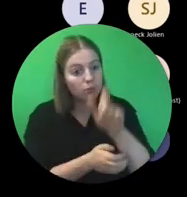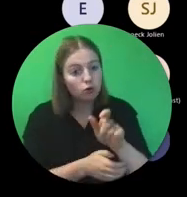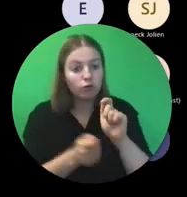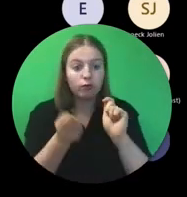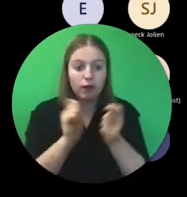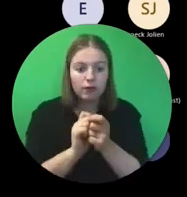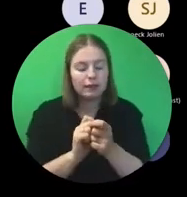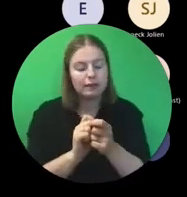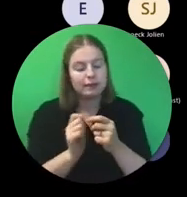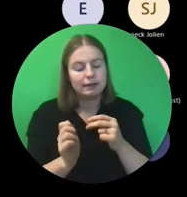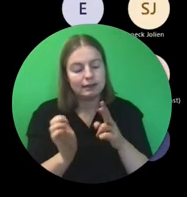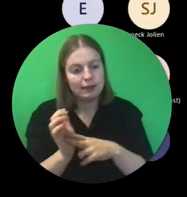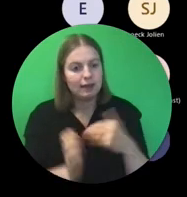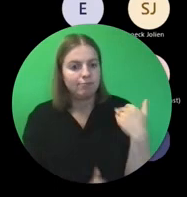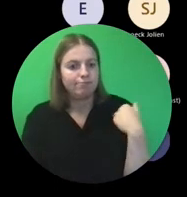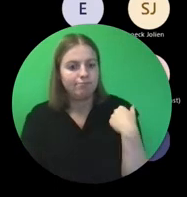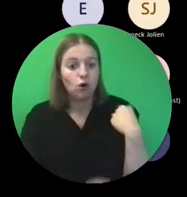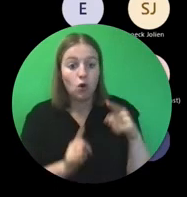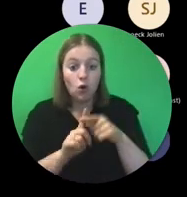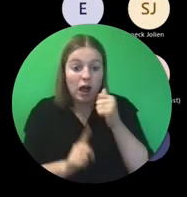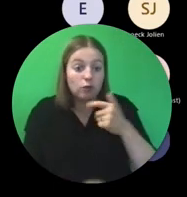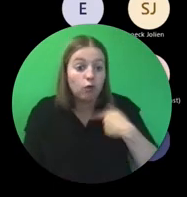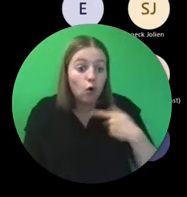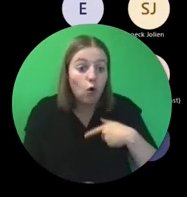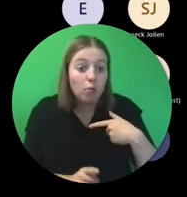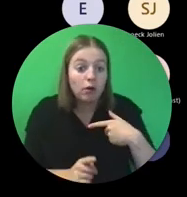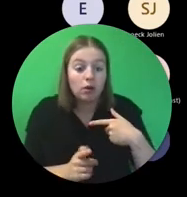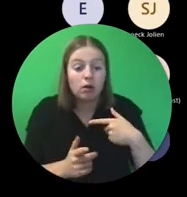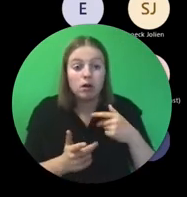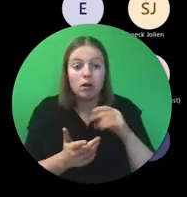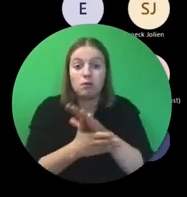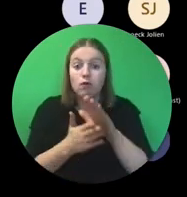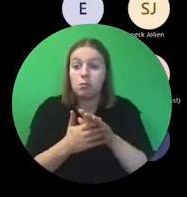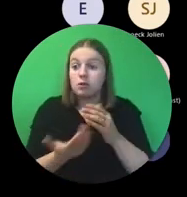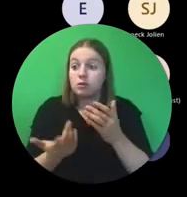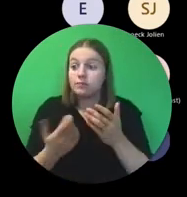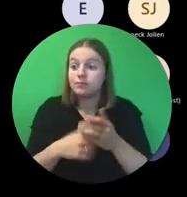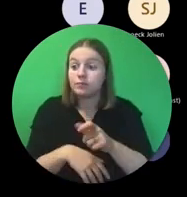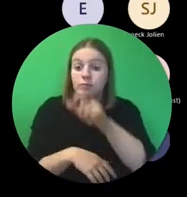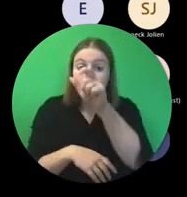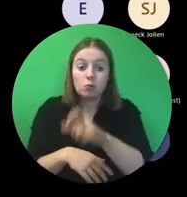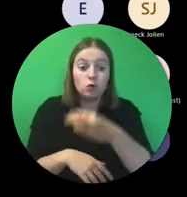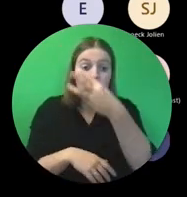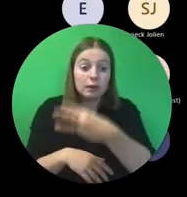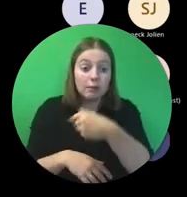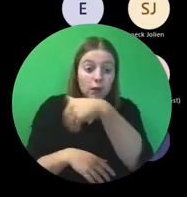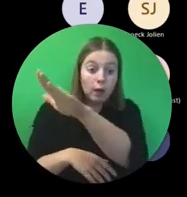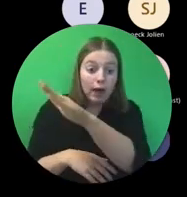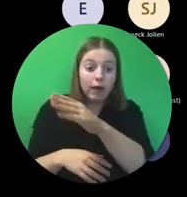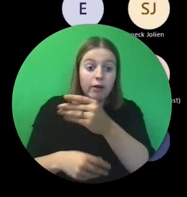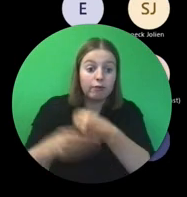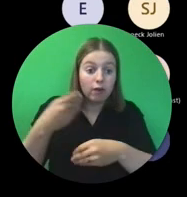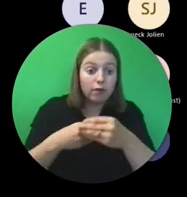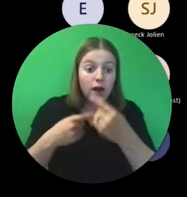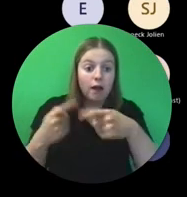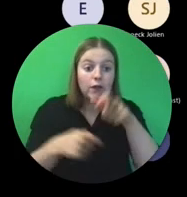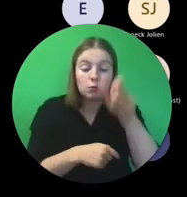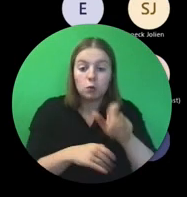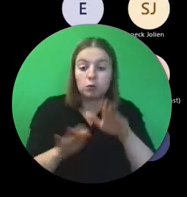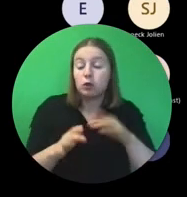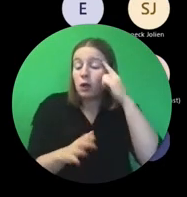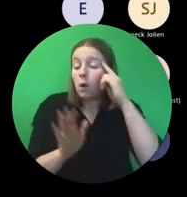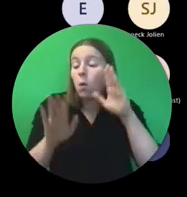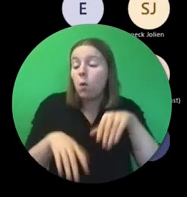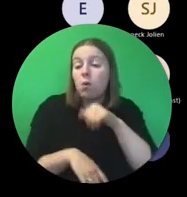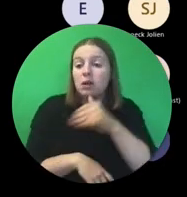geef die zeker door. Zelfs een tijdelijke, want drie maand iemand die weggaat en tijdelijk vervangen wordt, klinkt misschien niet zo